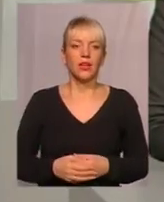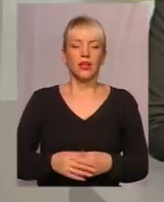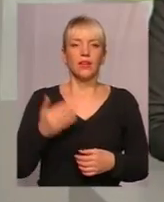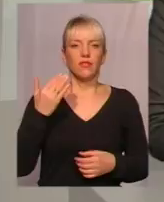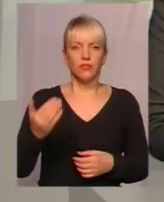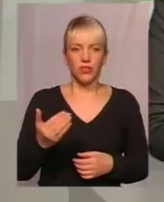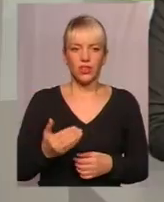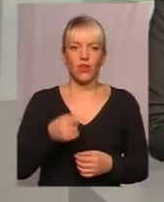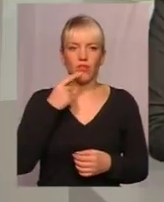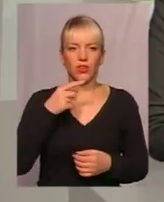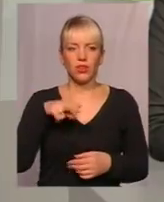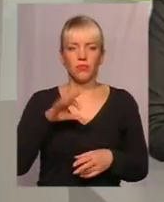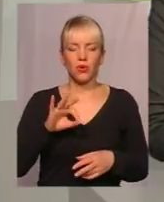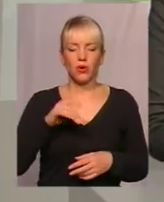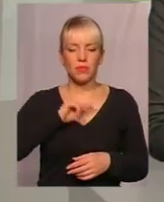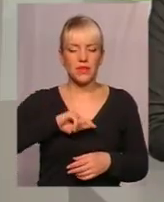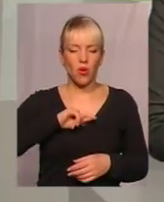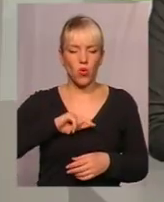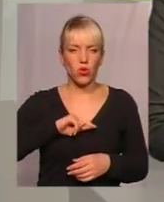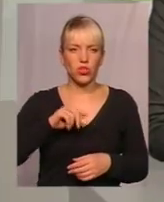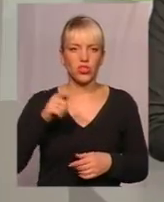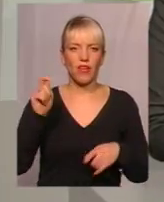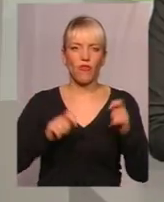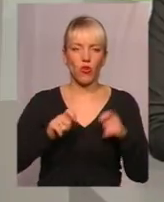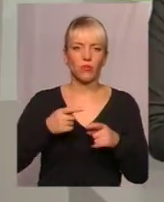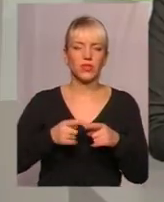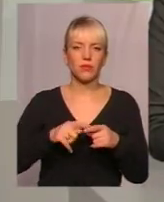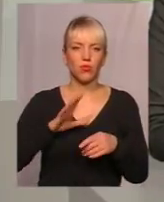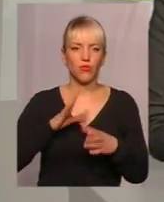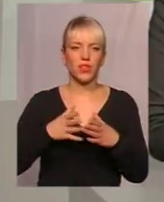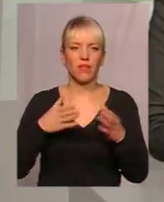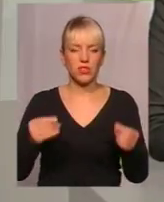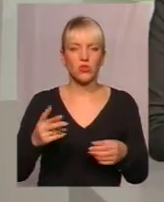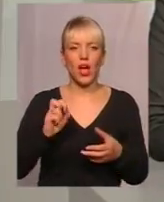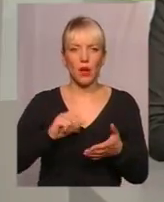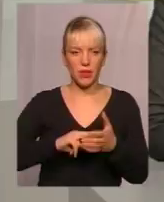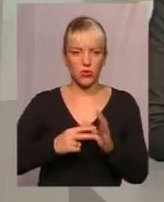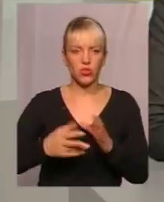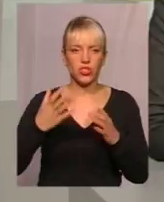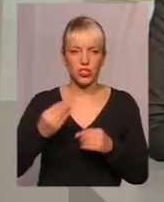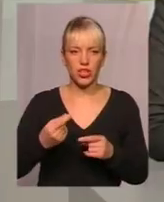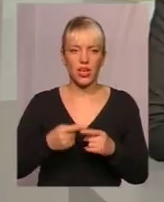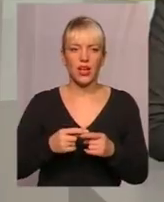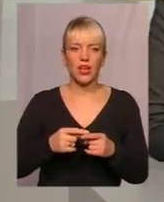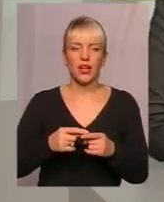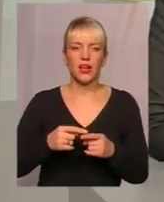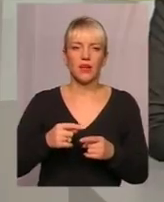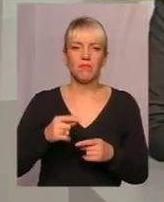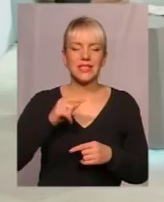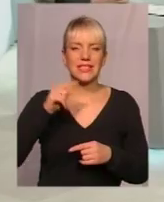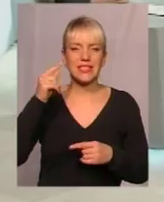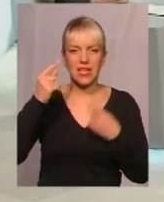психологічного форуму. Він був навесні. Планується ще психологічний форум, чи він